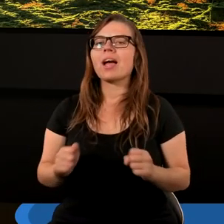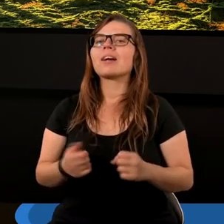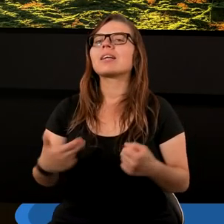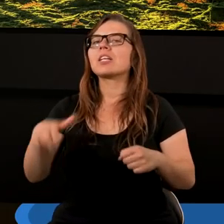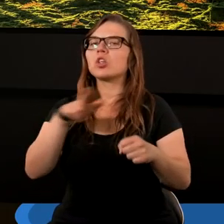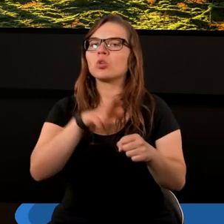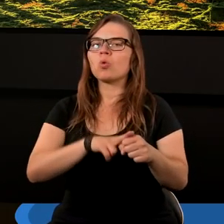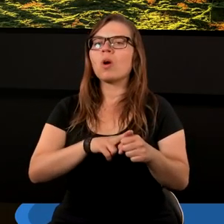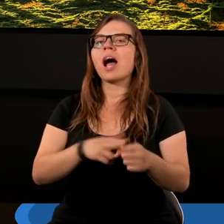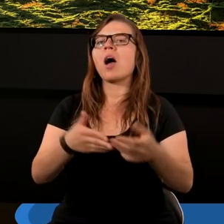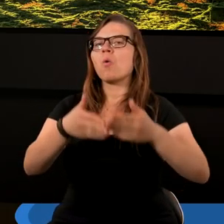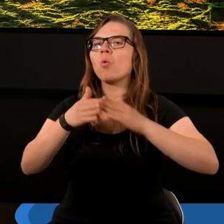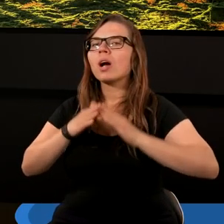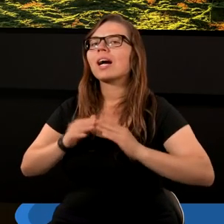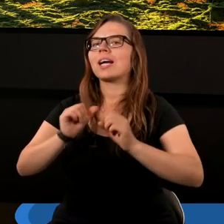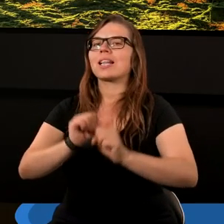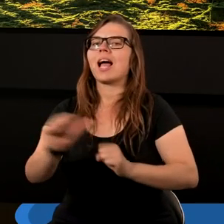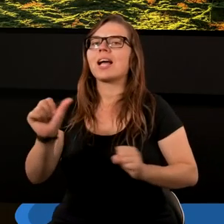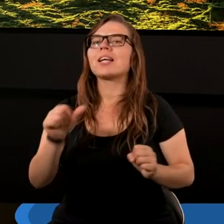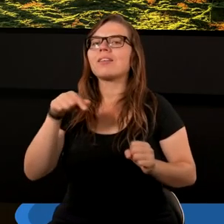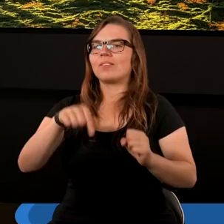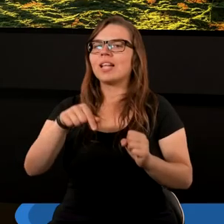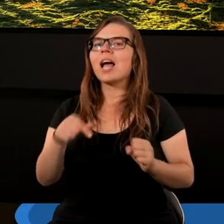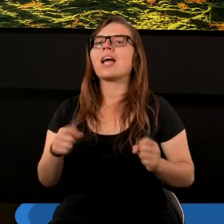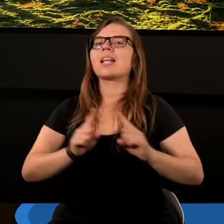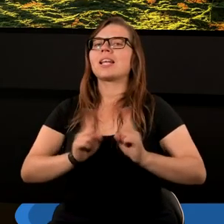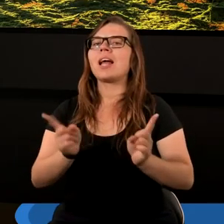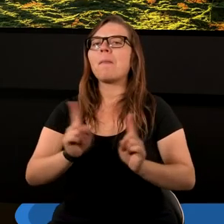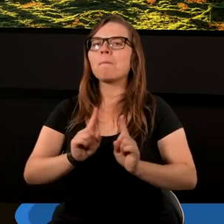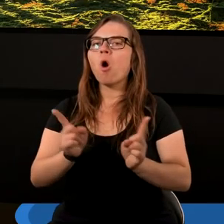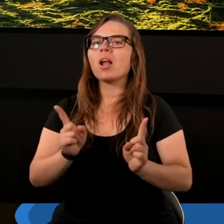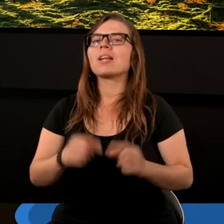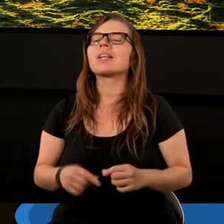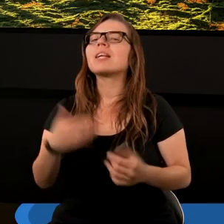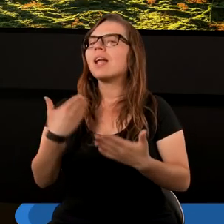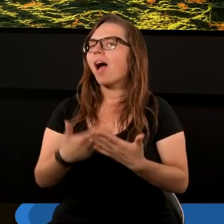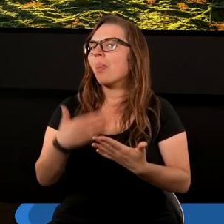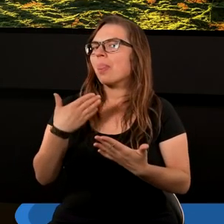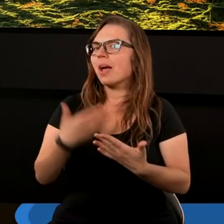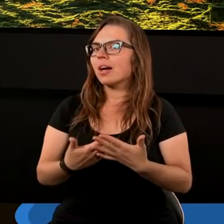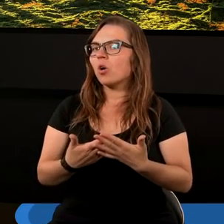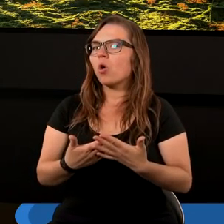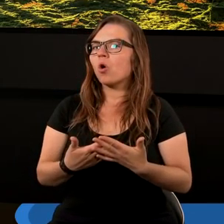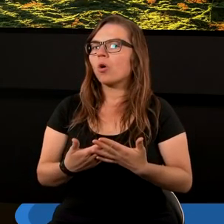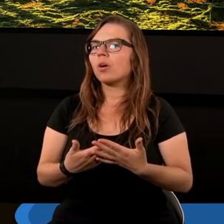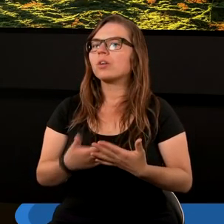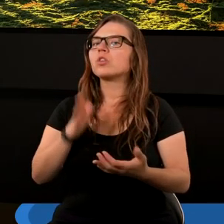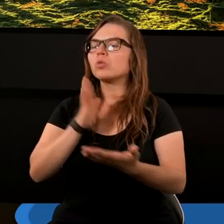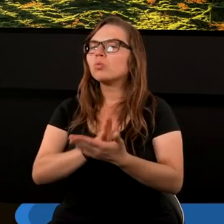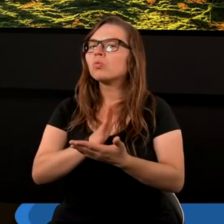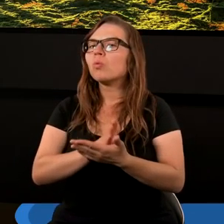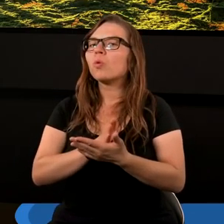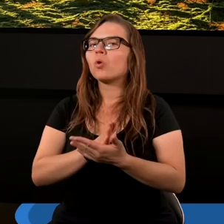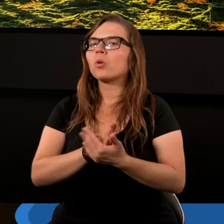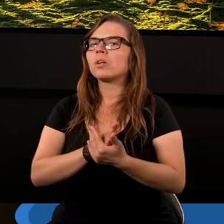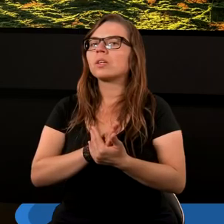która ukryta jest w tej symbolice. I dlatego już